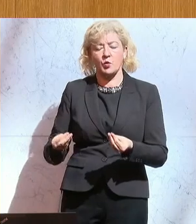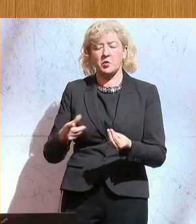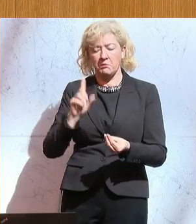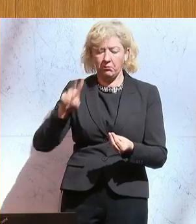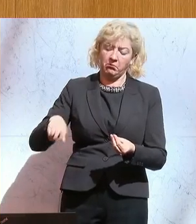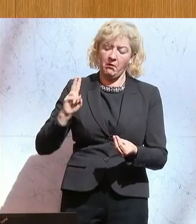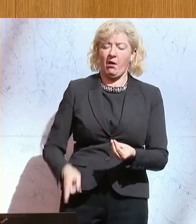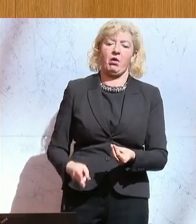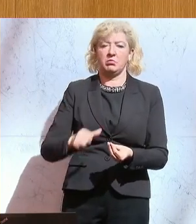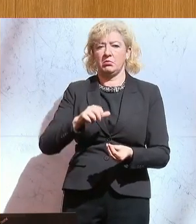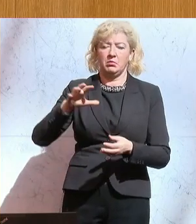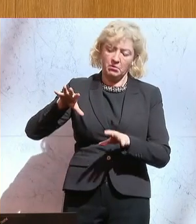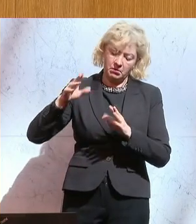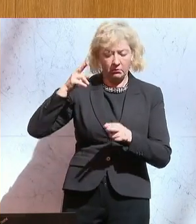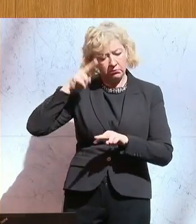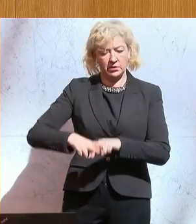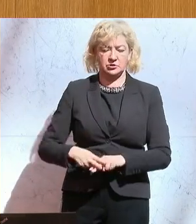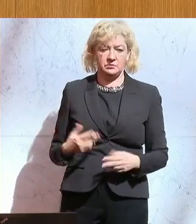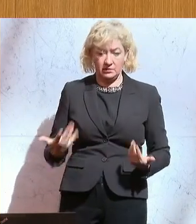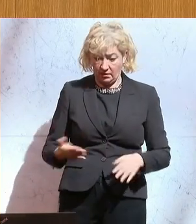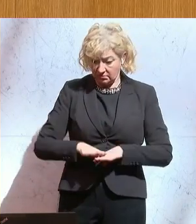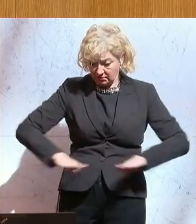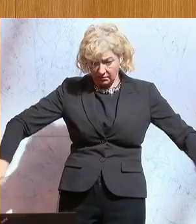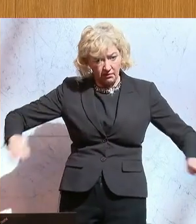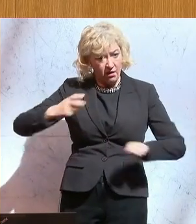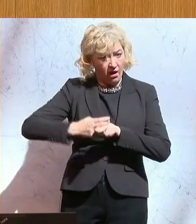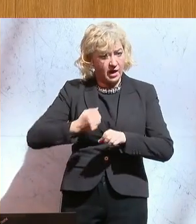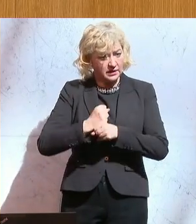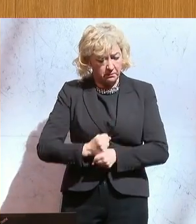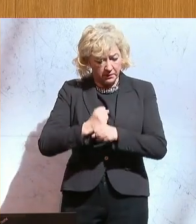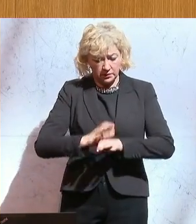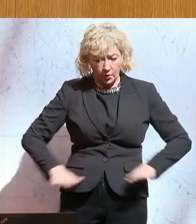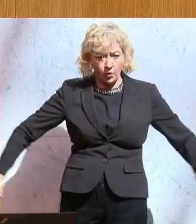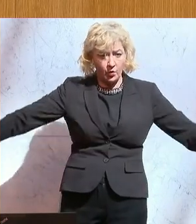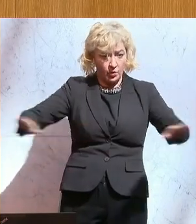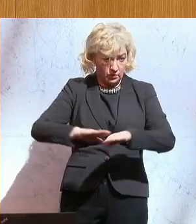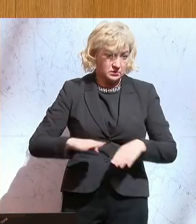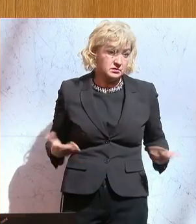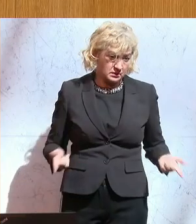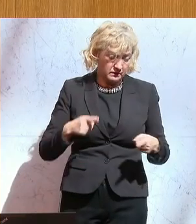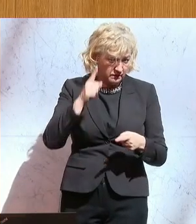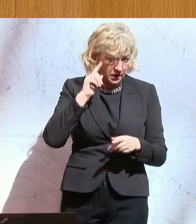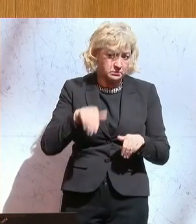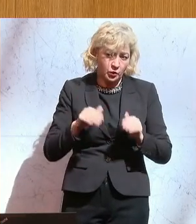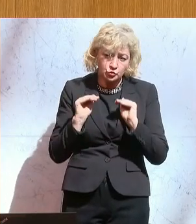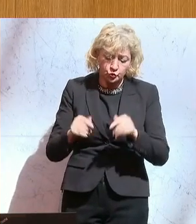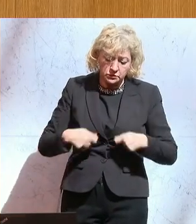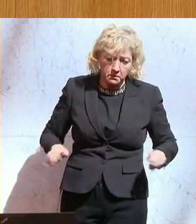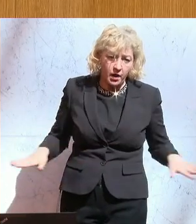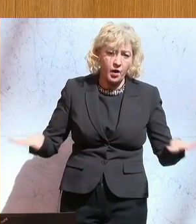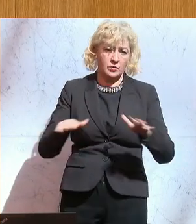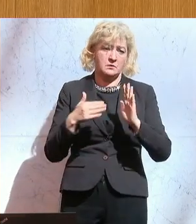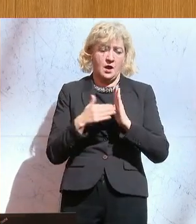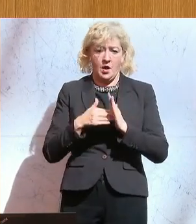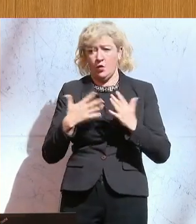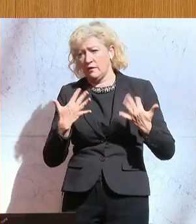kann und damit immer mehr Flächen hart versiegelt. Weil wir wissen eines schon, dort ist es dann notwendig, die entsprechenden Schutzbauten zu machen. Dort ist es dann nötig,